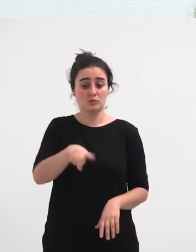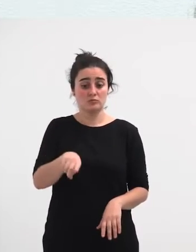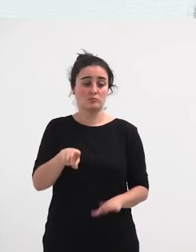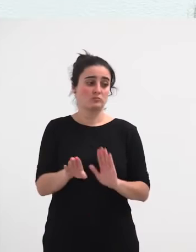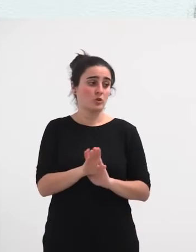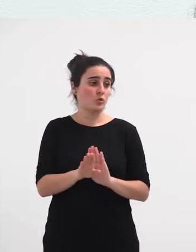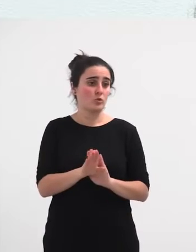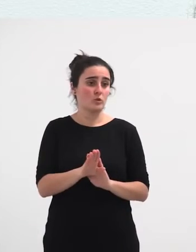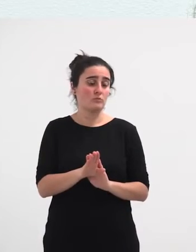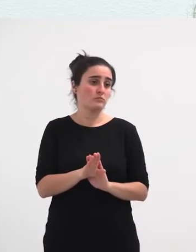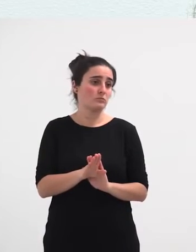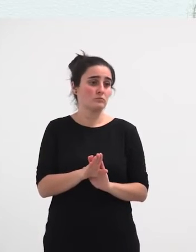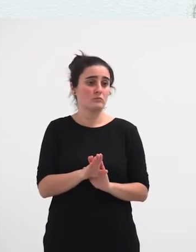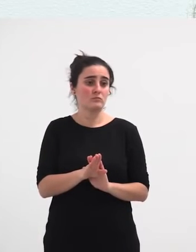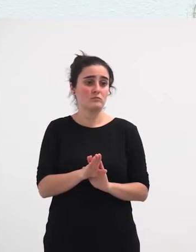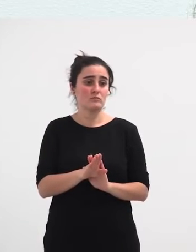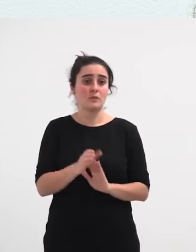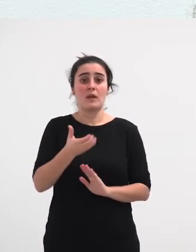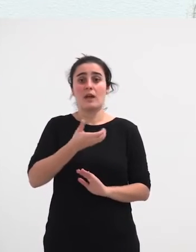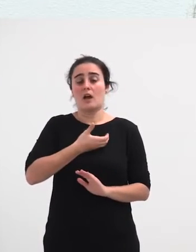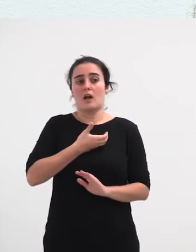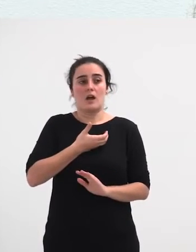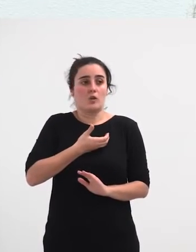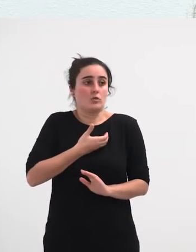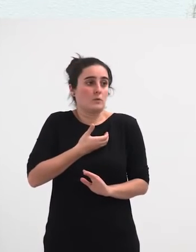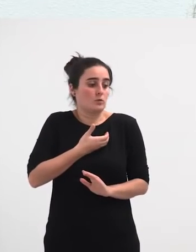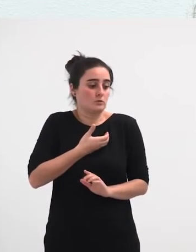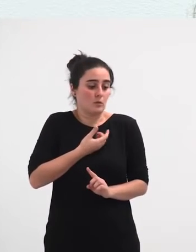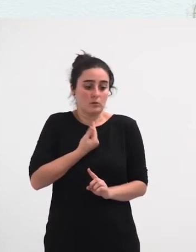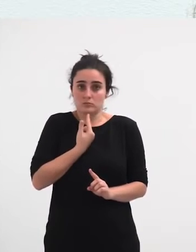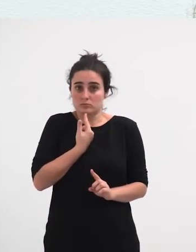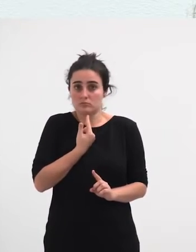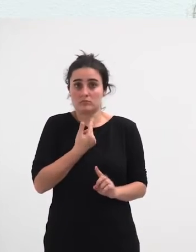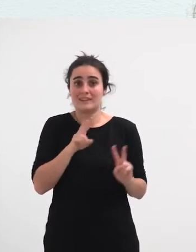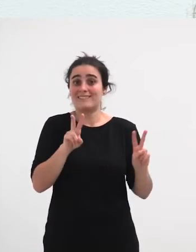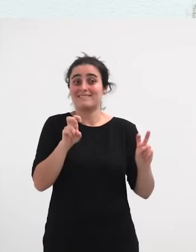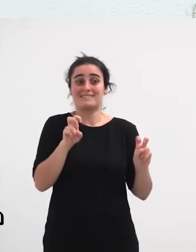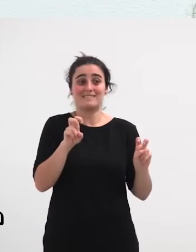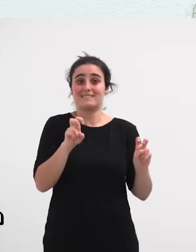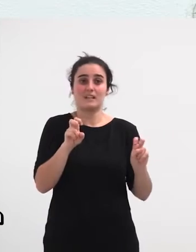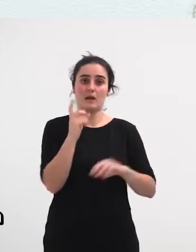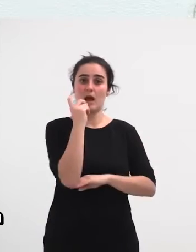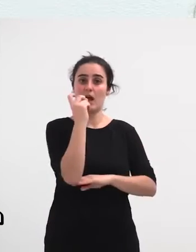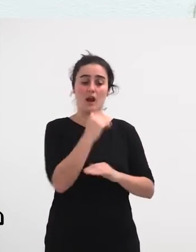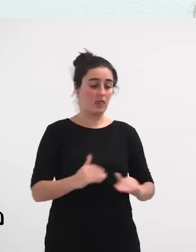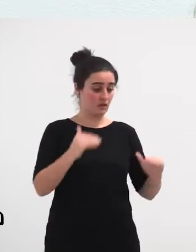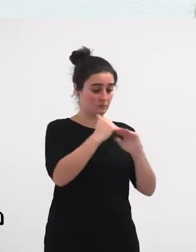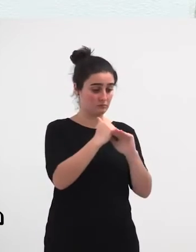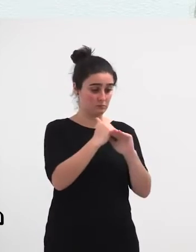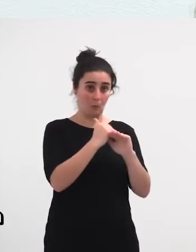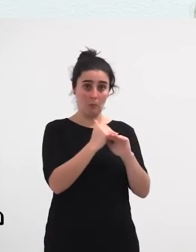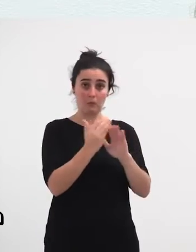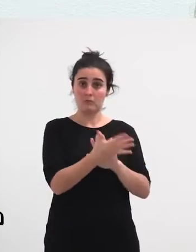bueno, osa, aitortzan minimorik egin gabe, alarde parekidei, eta gainera, jarrera